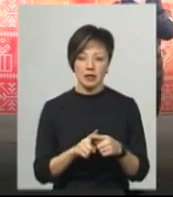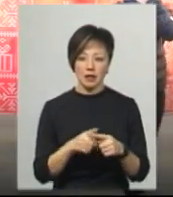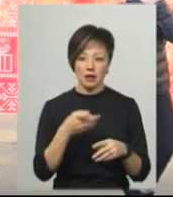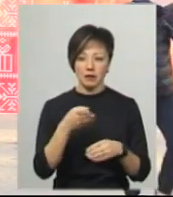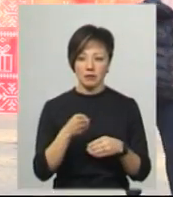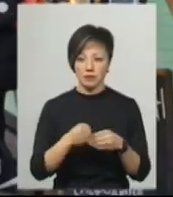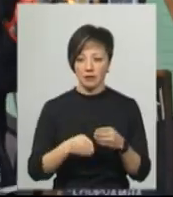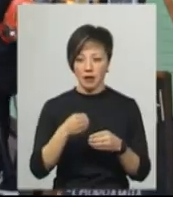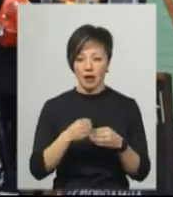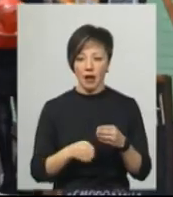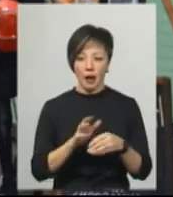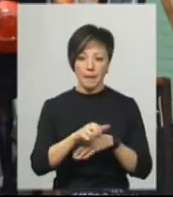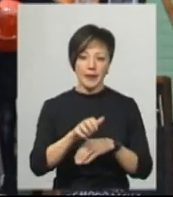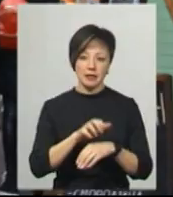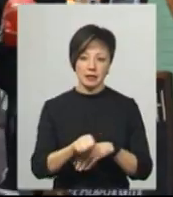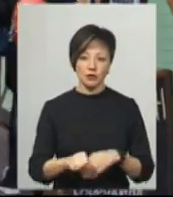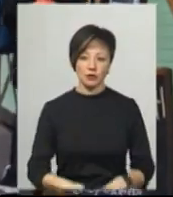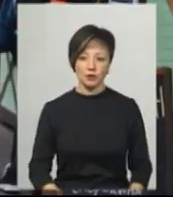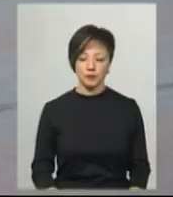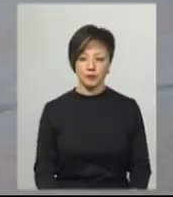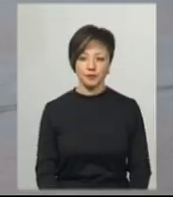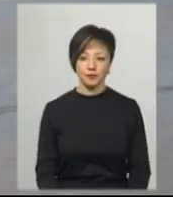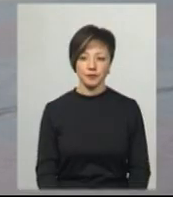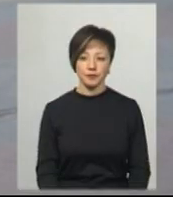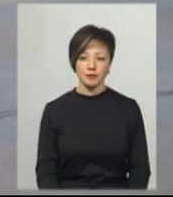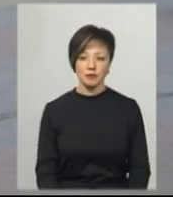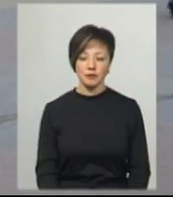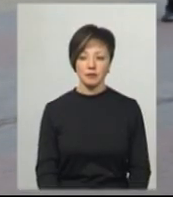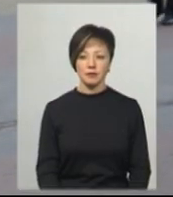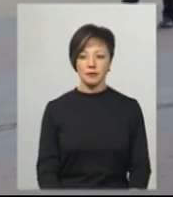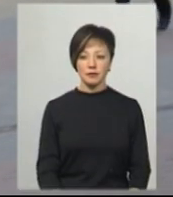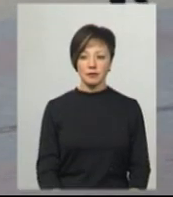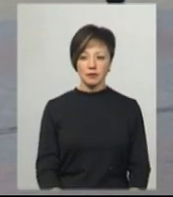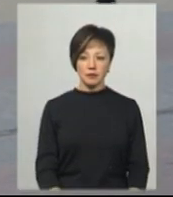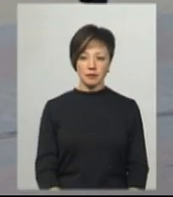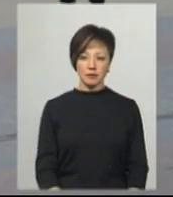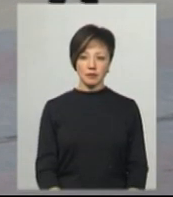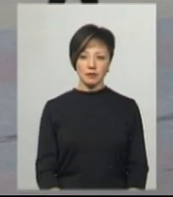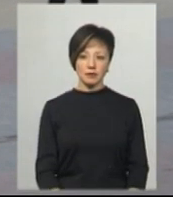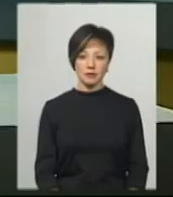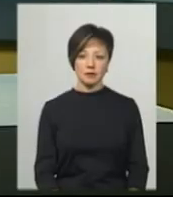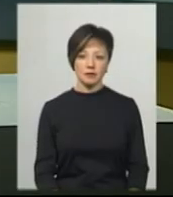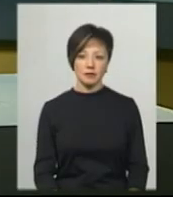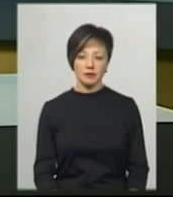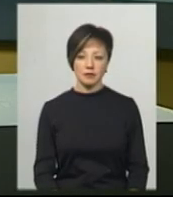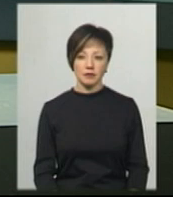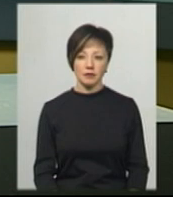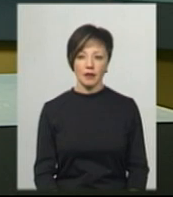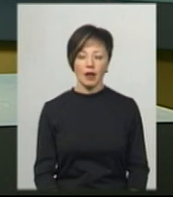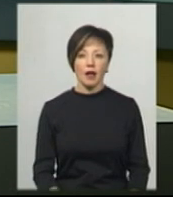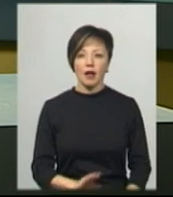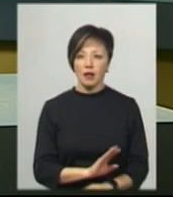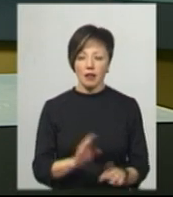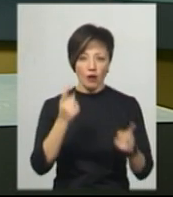дольками апельсинчик. Катерина Шевчук, Богдан Семенюк, Андрій Гумений. Новини на Суспільному. Хмельницький. Не